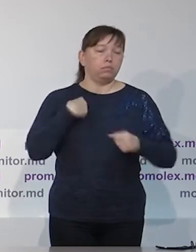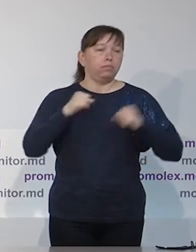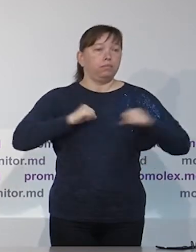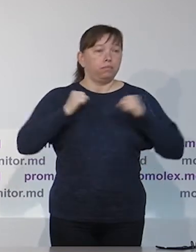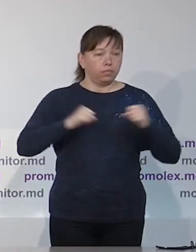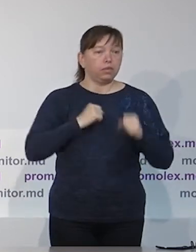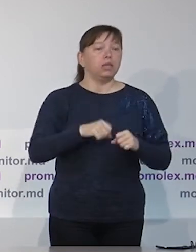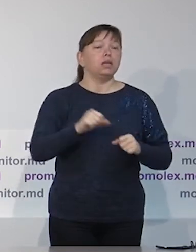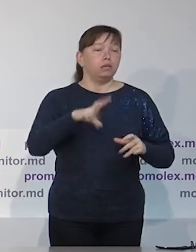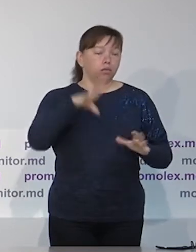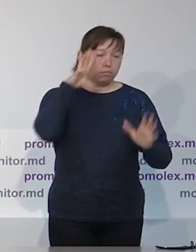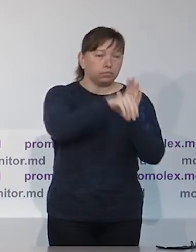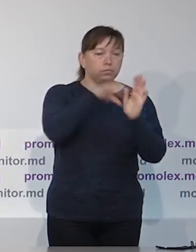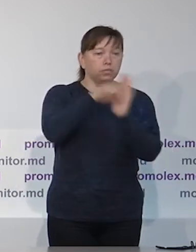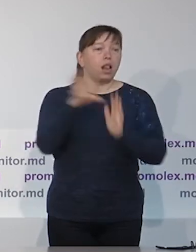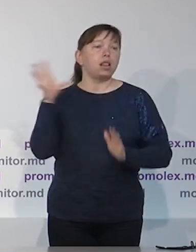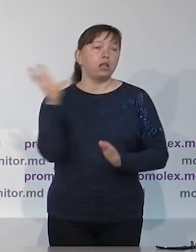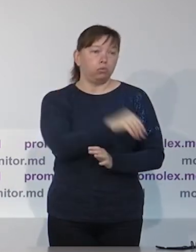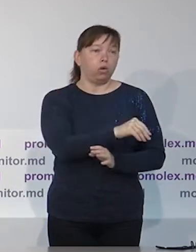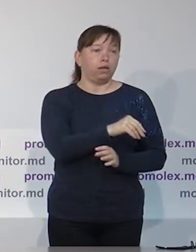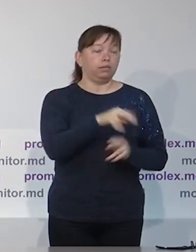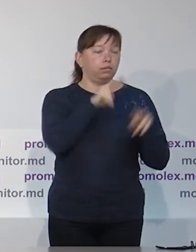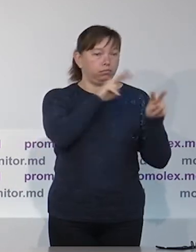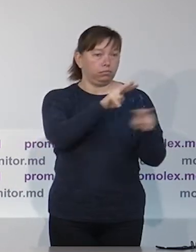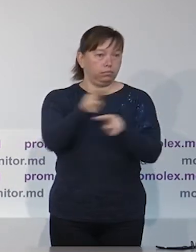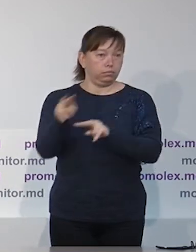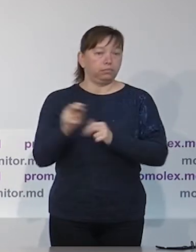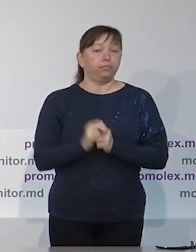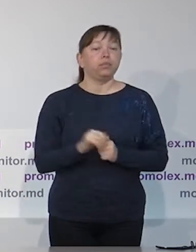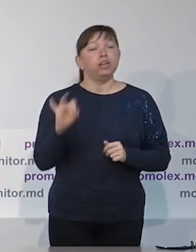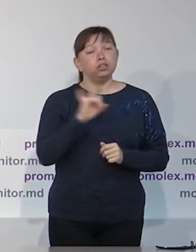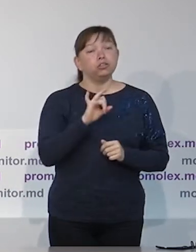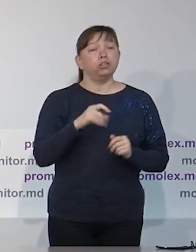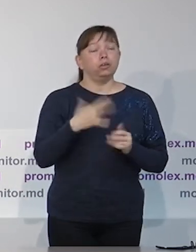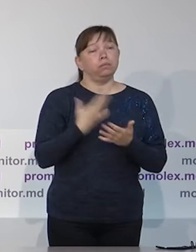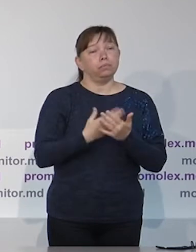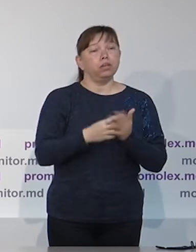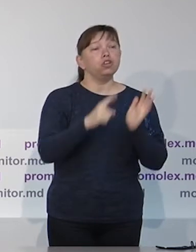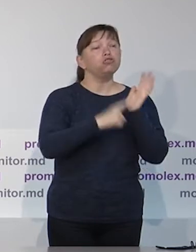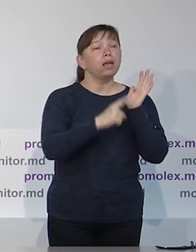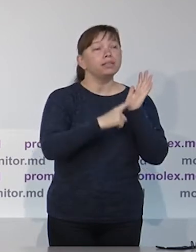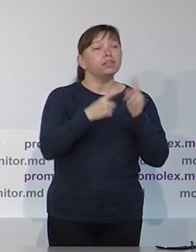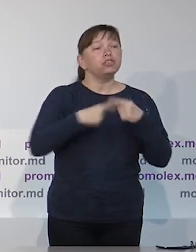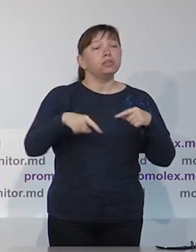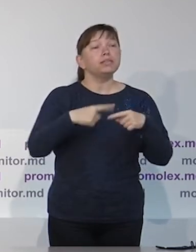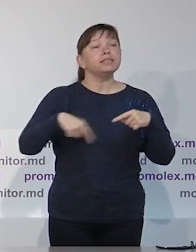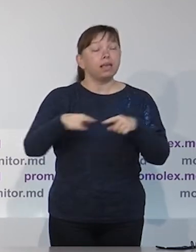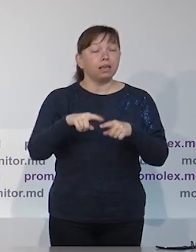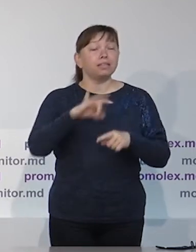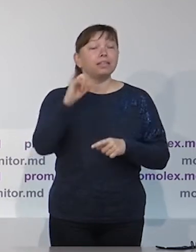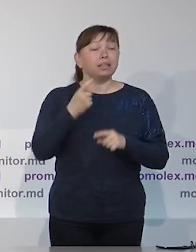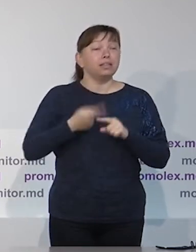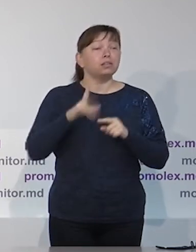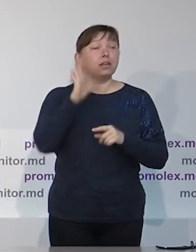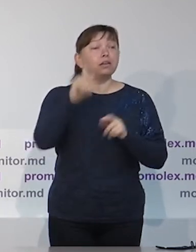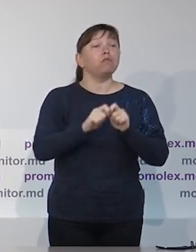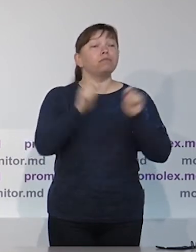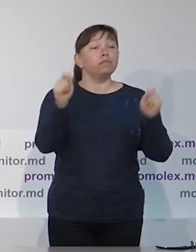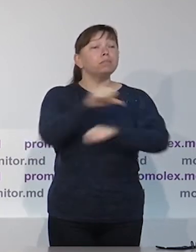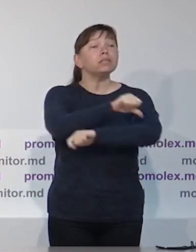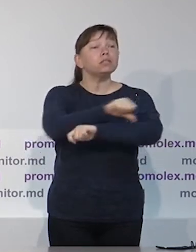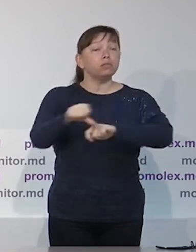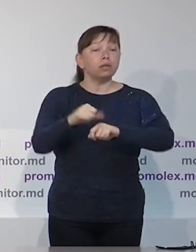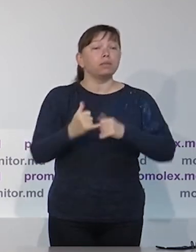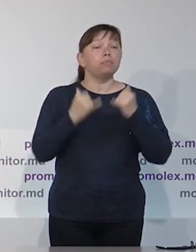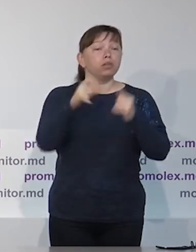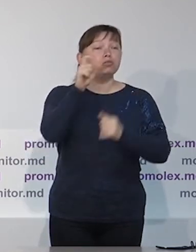но мы совершенно определенно будем делать все, чтобы их все охватить, а также охватить около 60 участков,